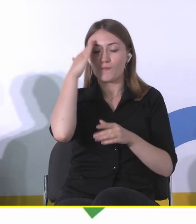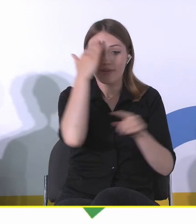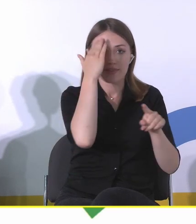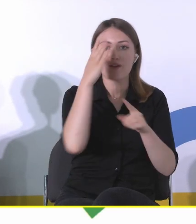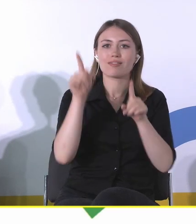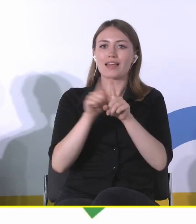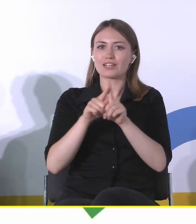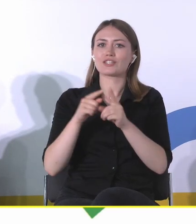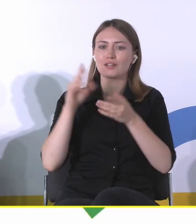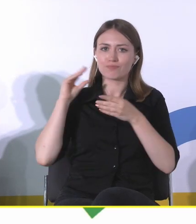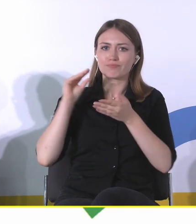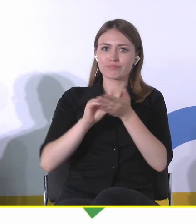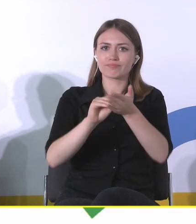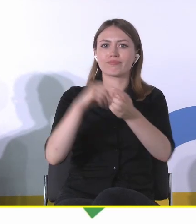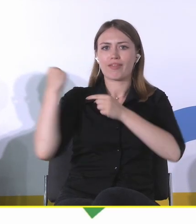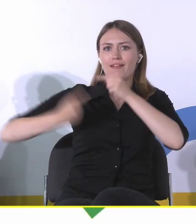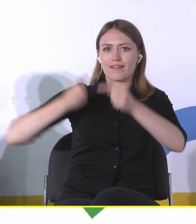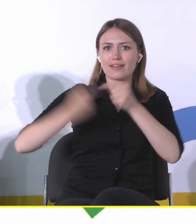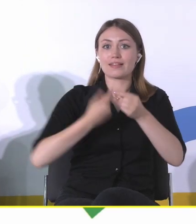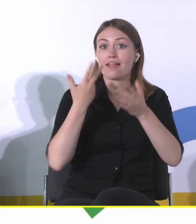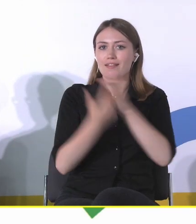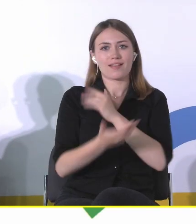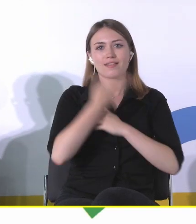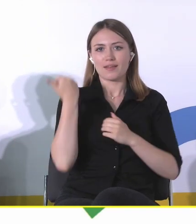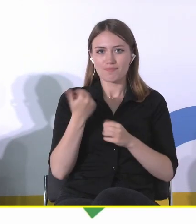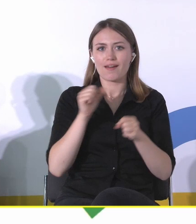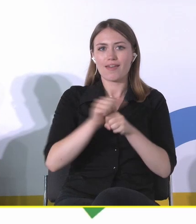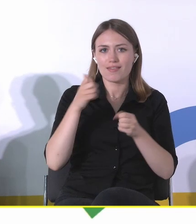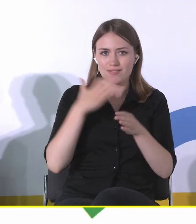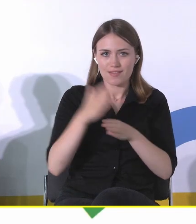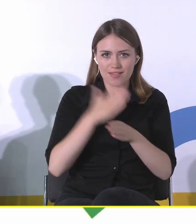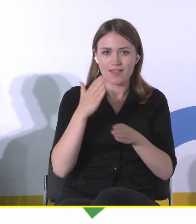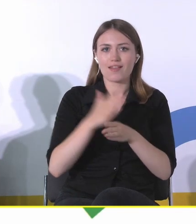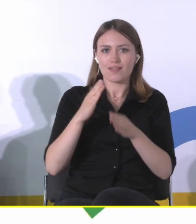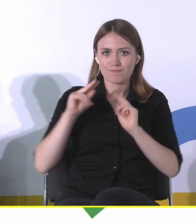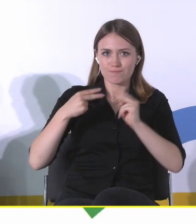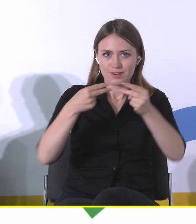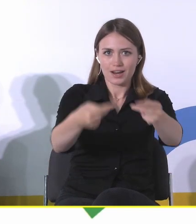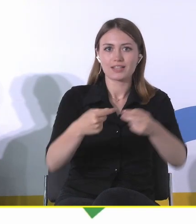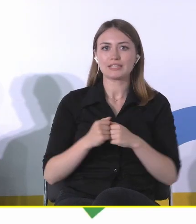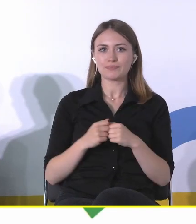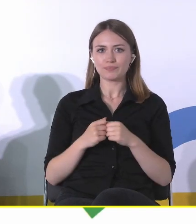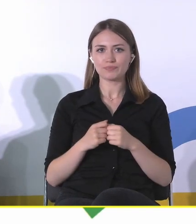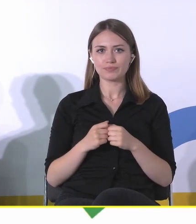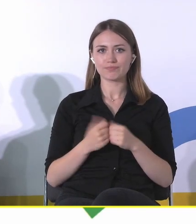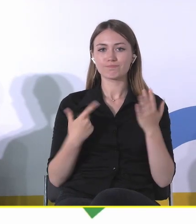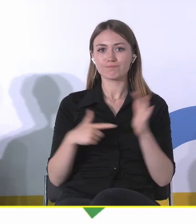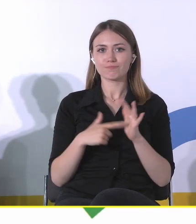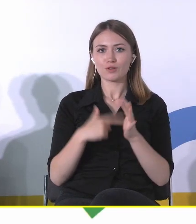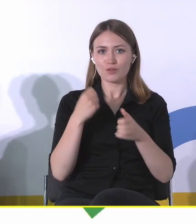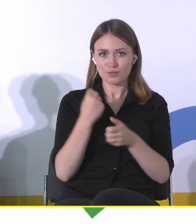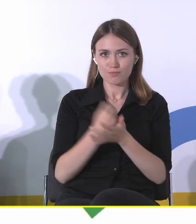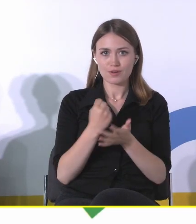zatraciły, żeby zostały w jakiś naturalny sposób przekazane. To jest kwestia potencjału